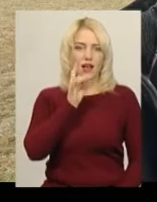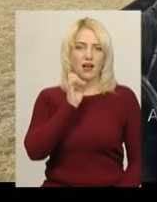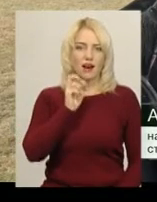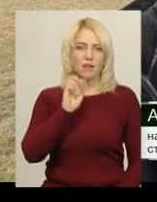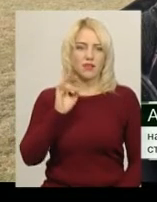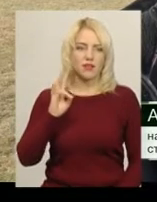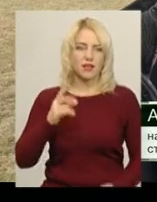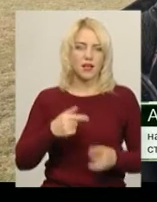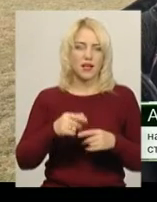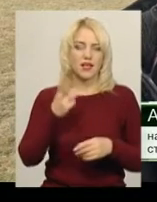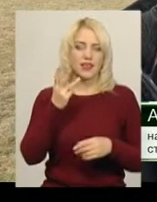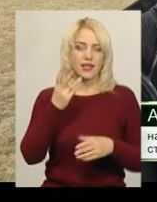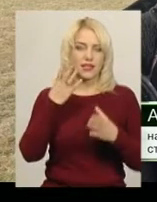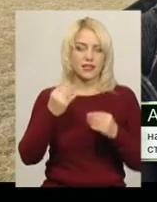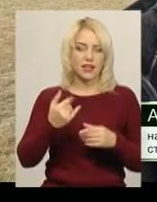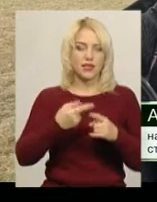змагань